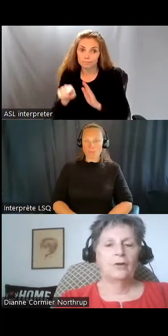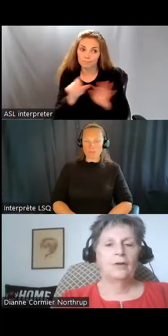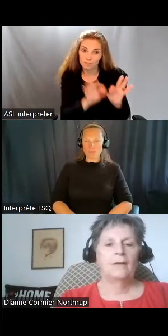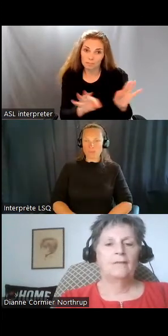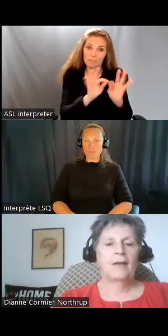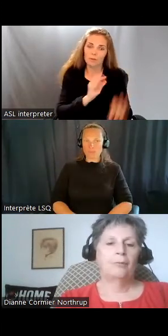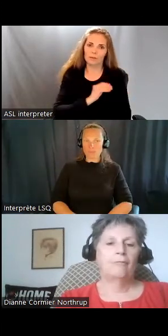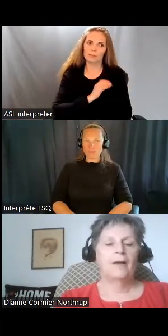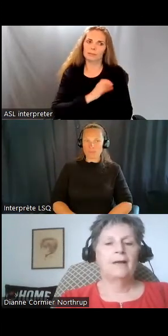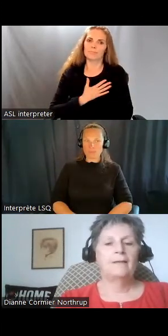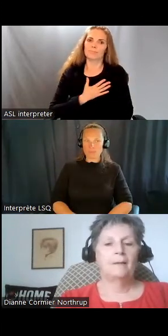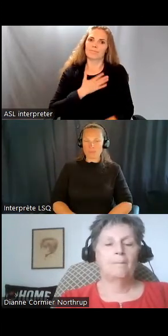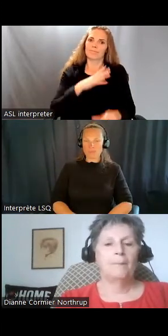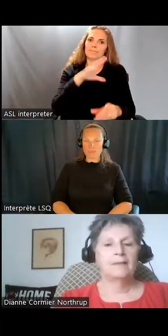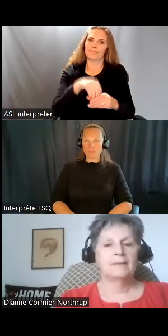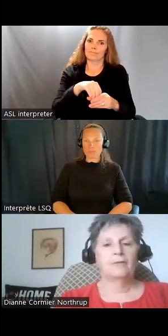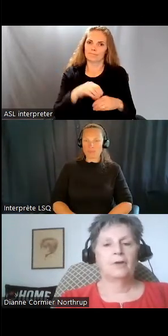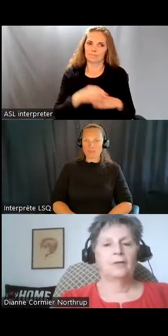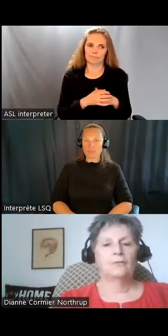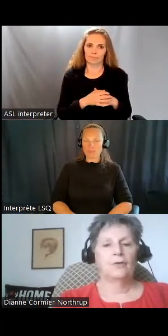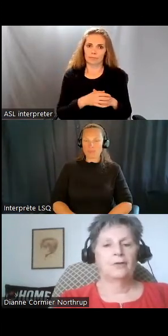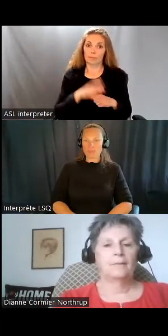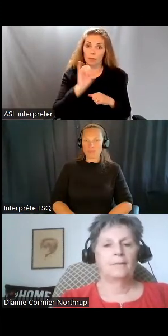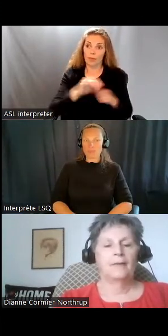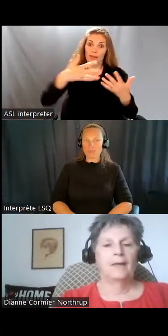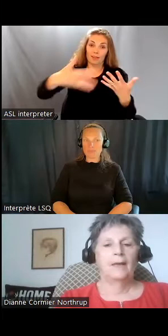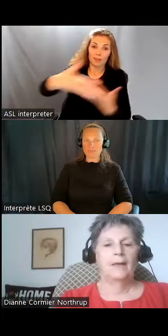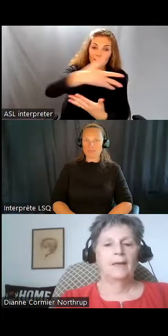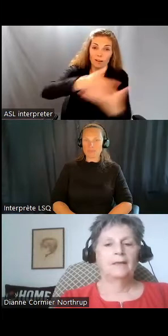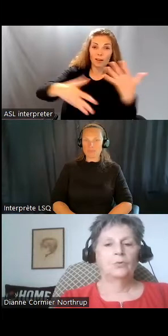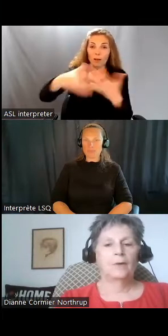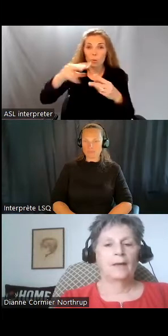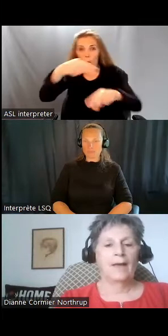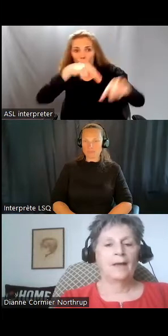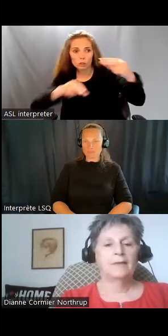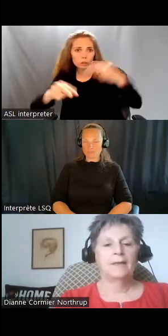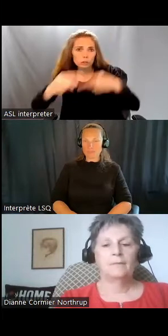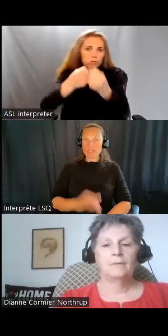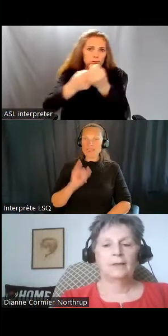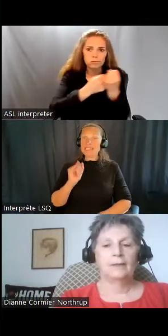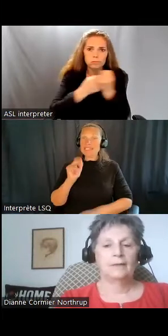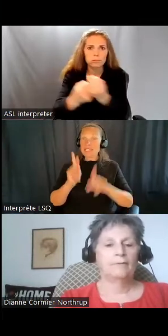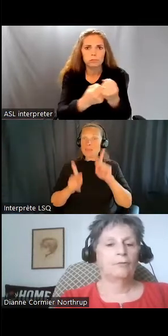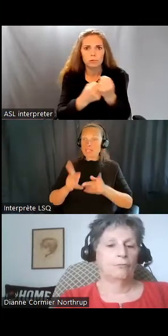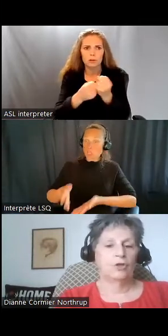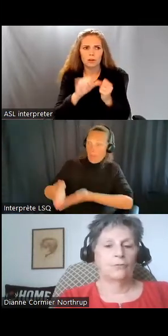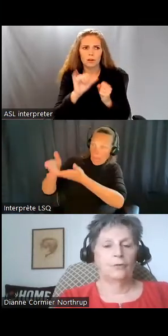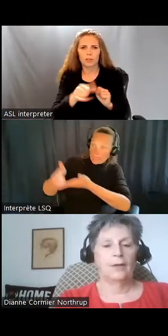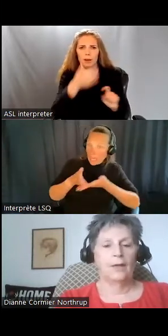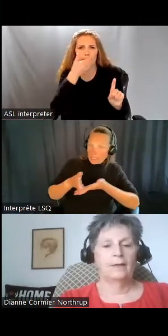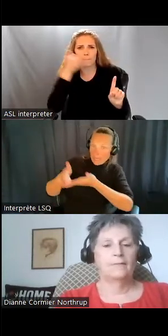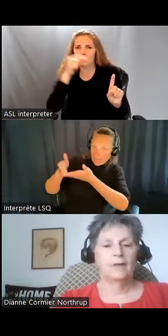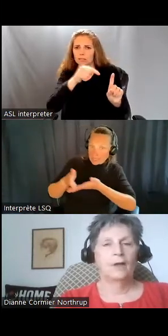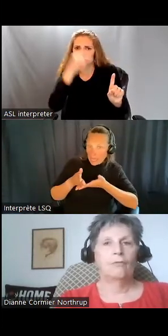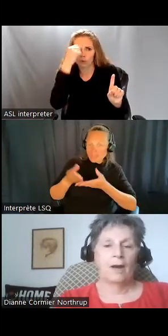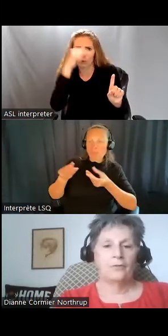ce sont les gens qui cèdent les uns les autres qui donnent les meilleures situations de sécurité pour